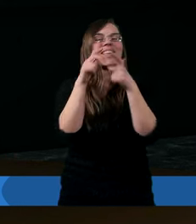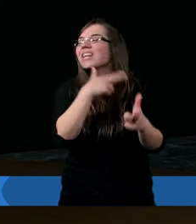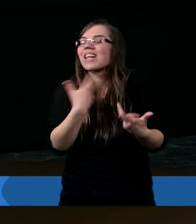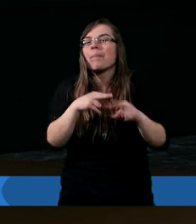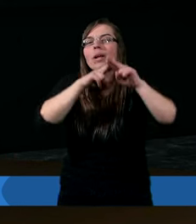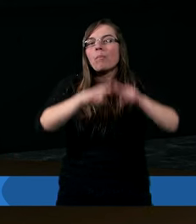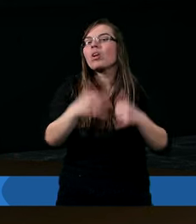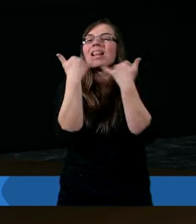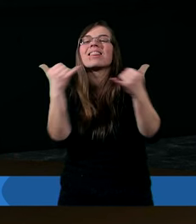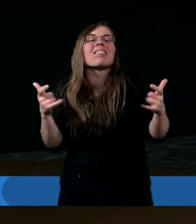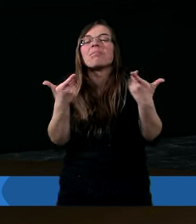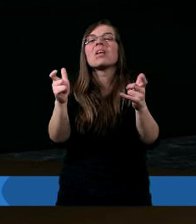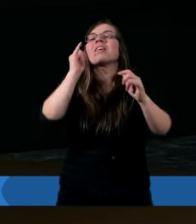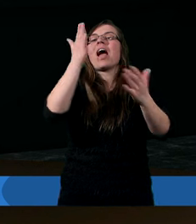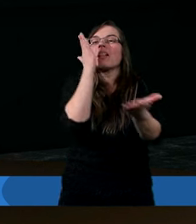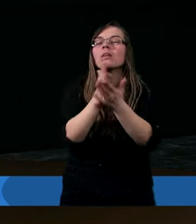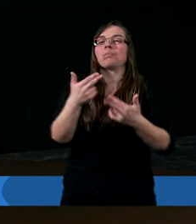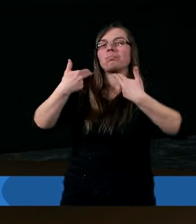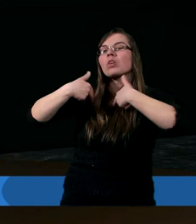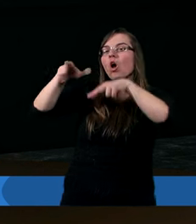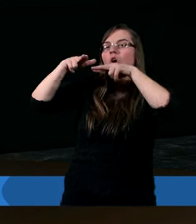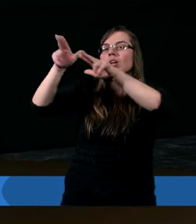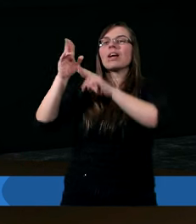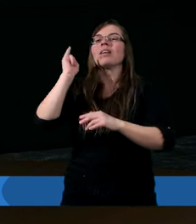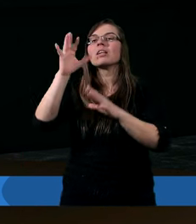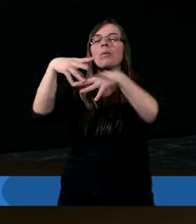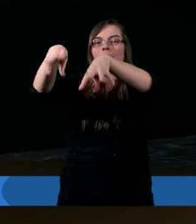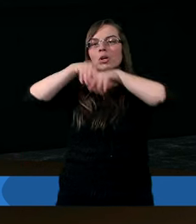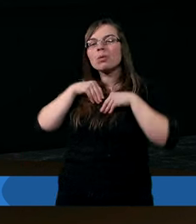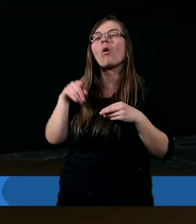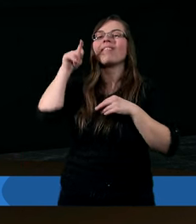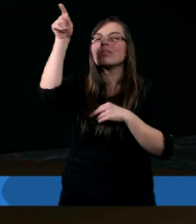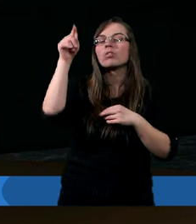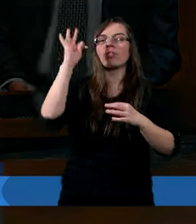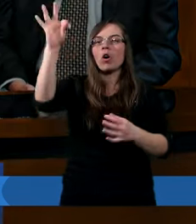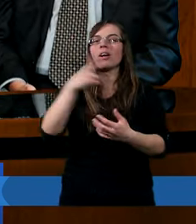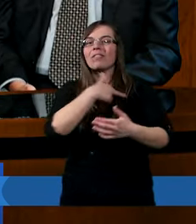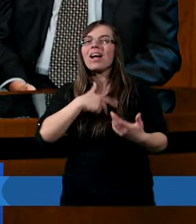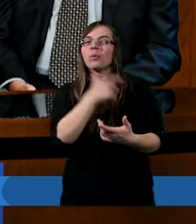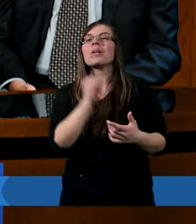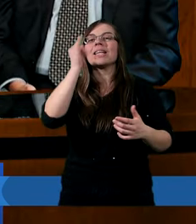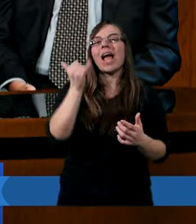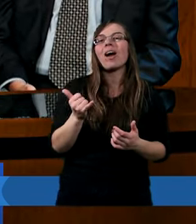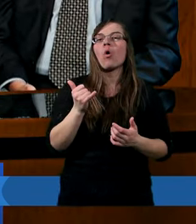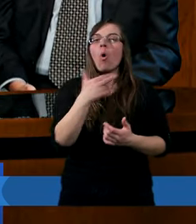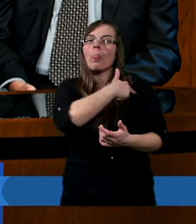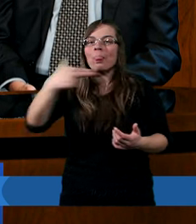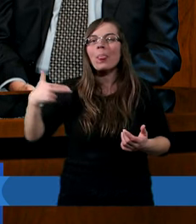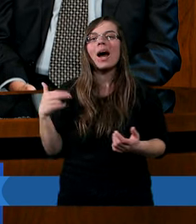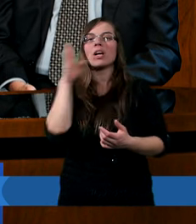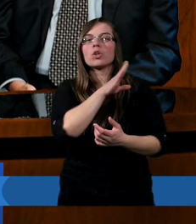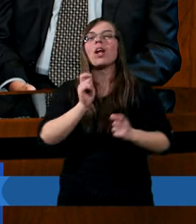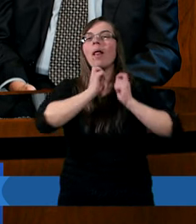nam nie pozostaje innego, jak tylko podziękować i przyjmować Ciebie jako nasz